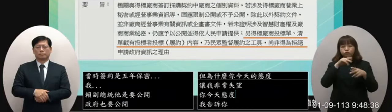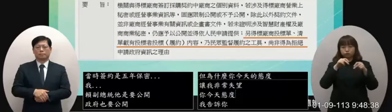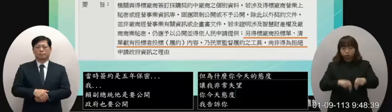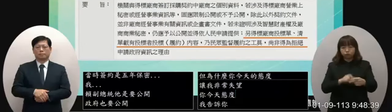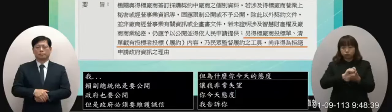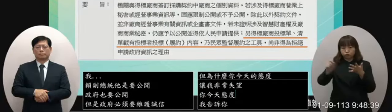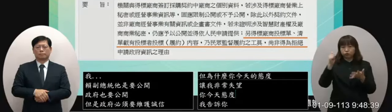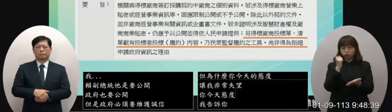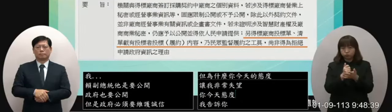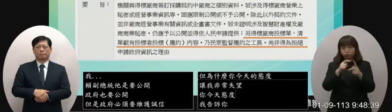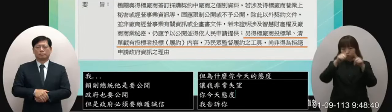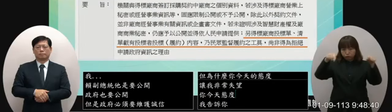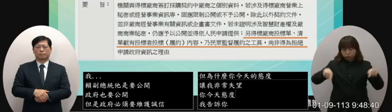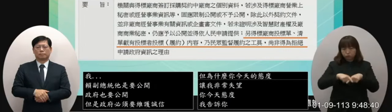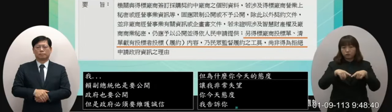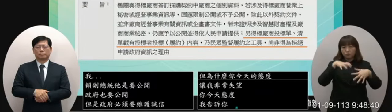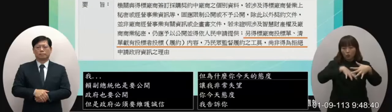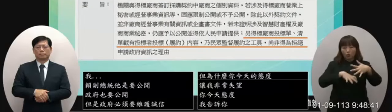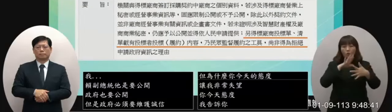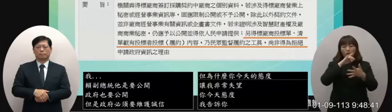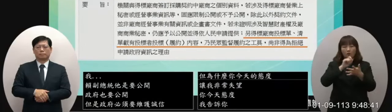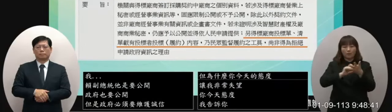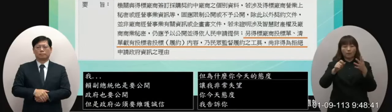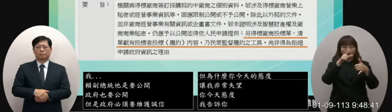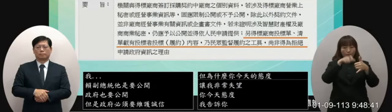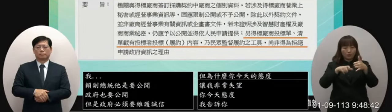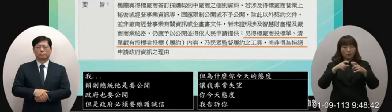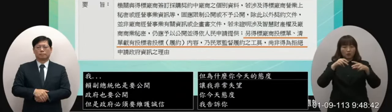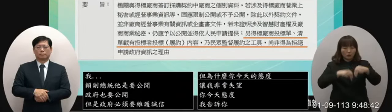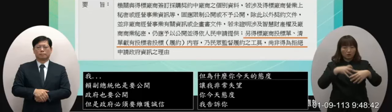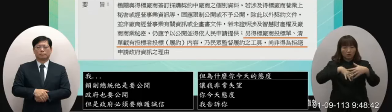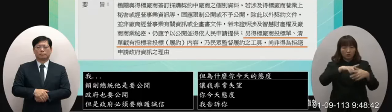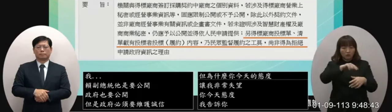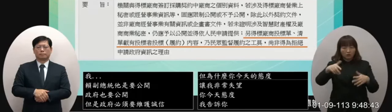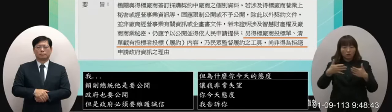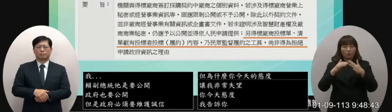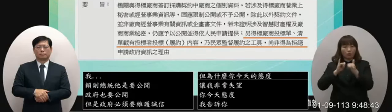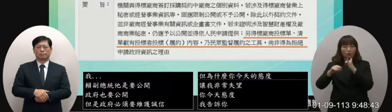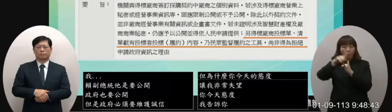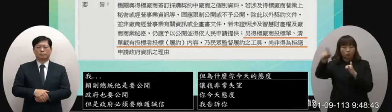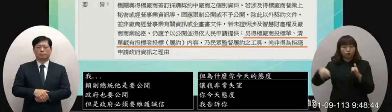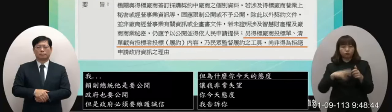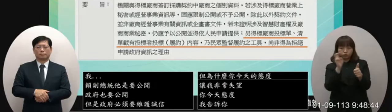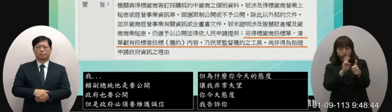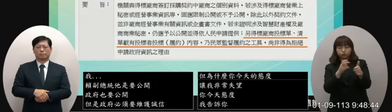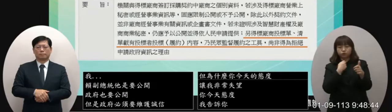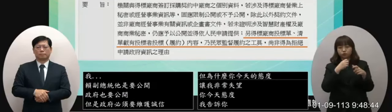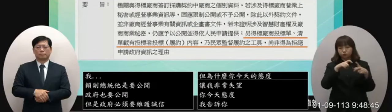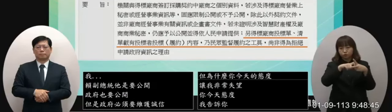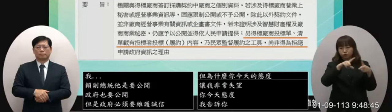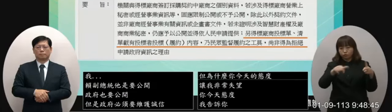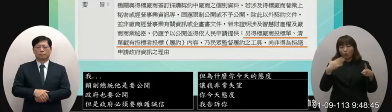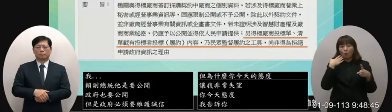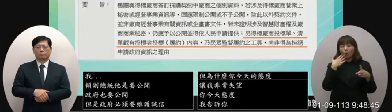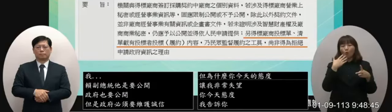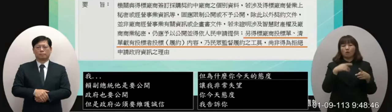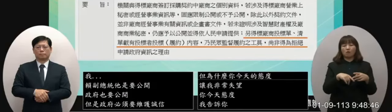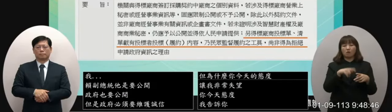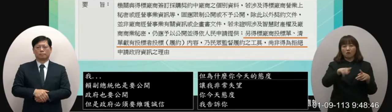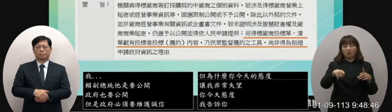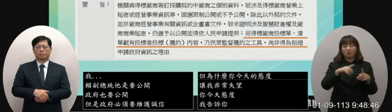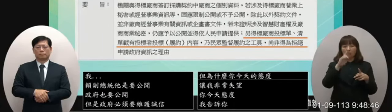的廠商投標單清單載有投標者投標履約的內容乃民眾監督履約工具上非